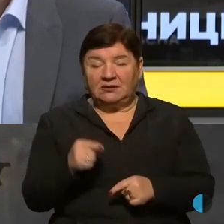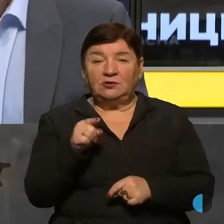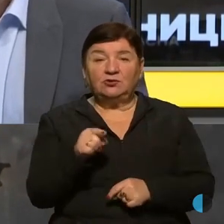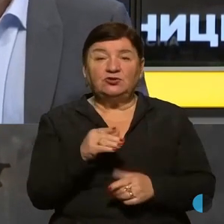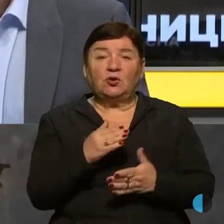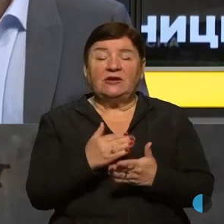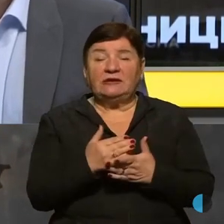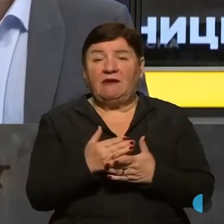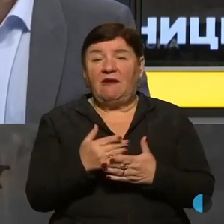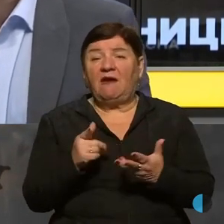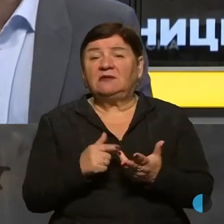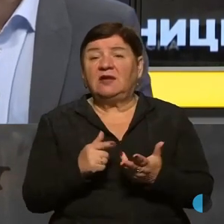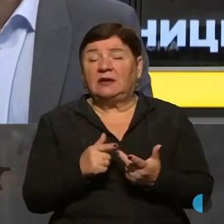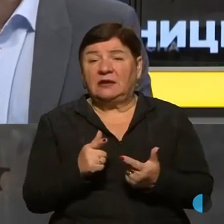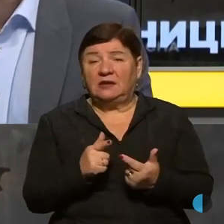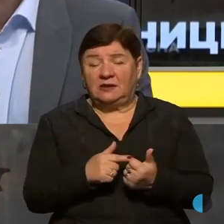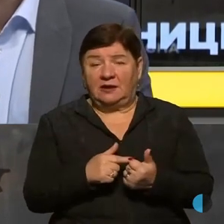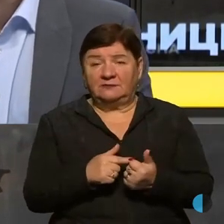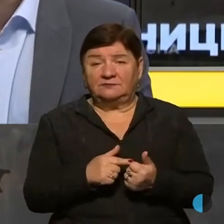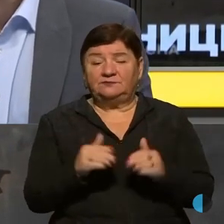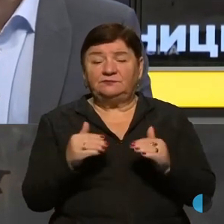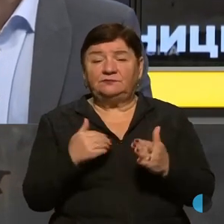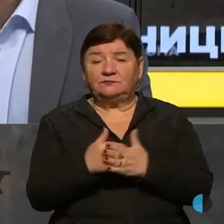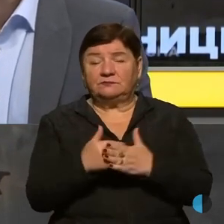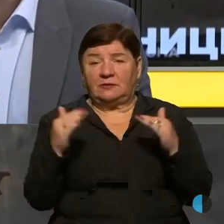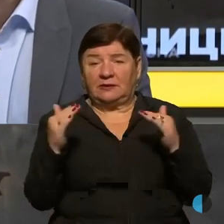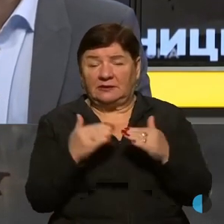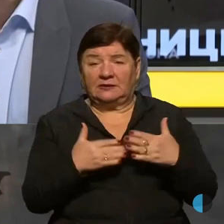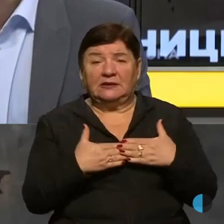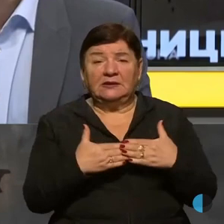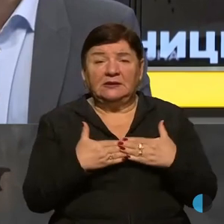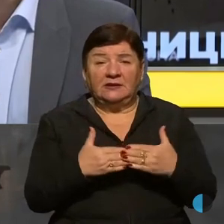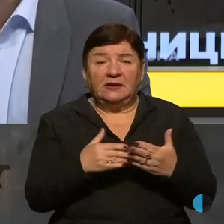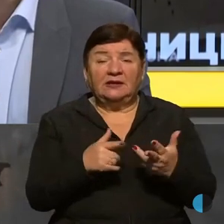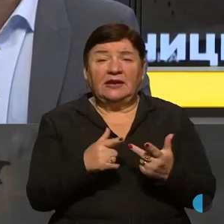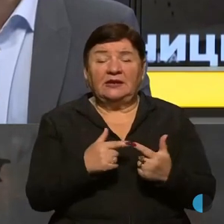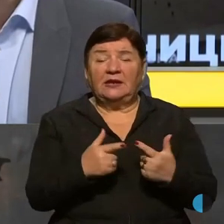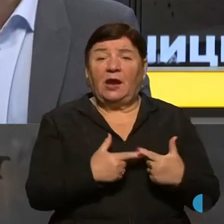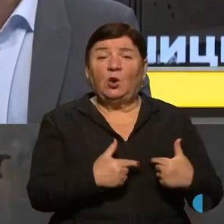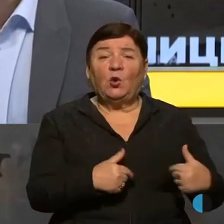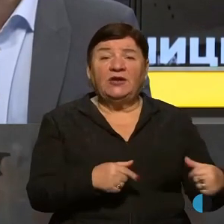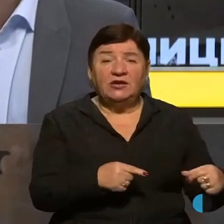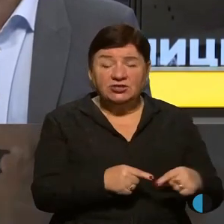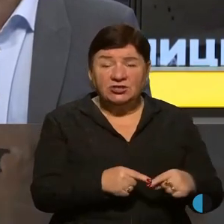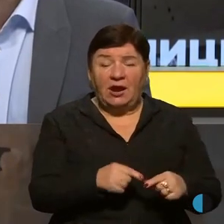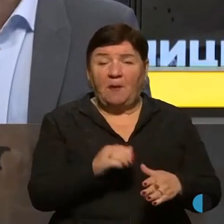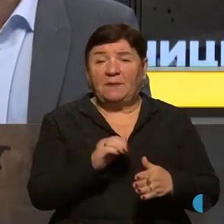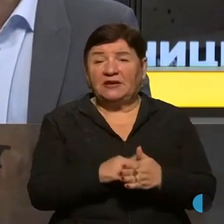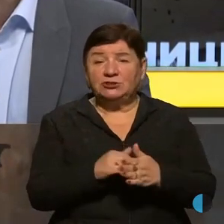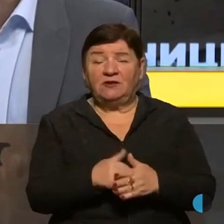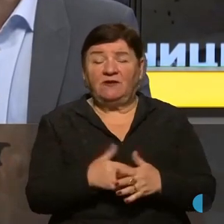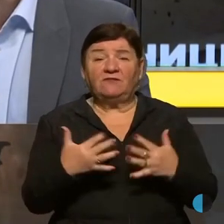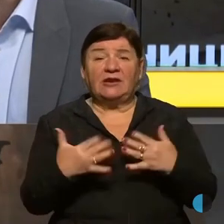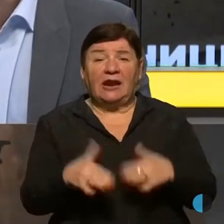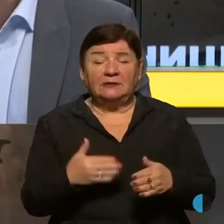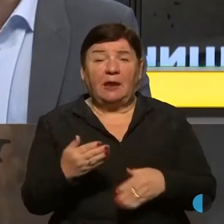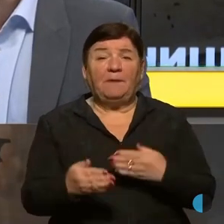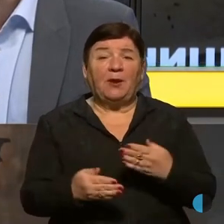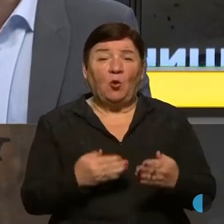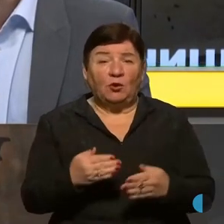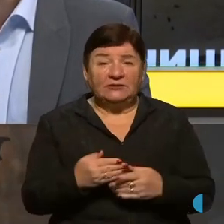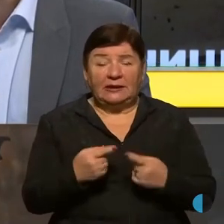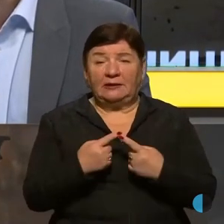декілька, мається на увазі до зменшення їхньої активності, декілька логічних апаратів, тобто втрати піхоти,